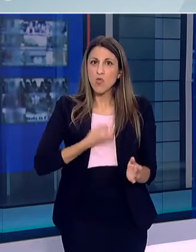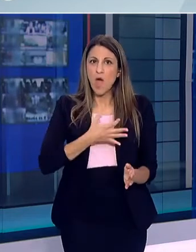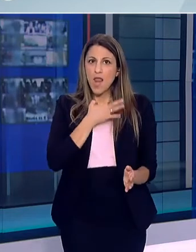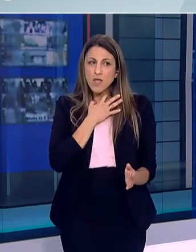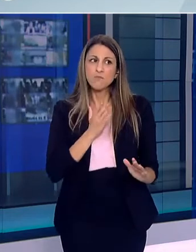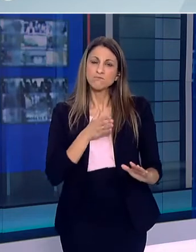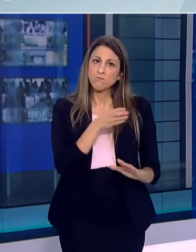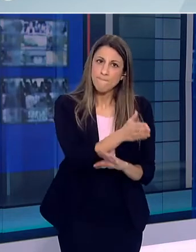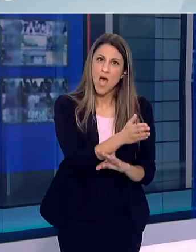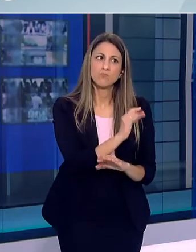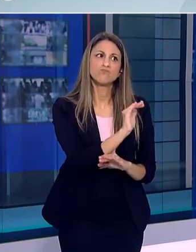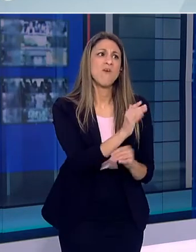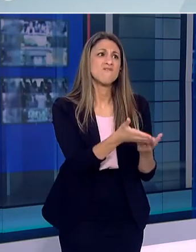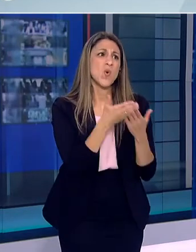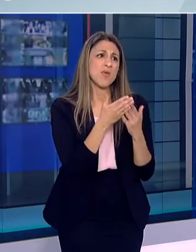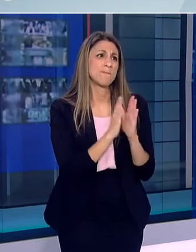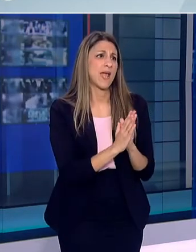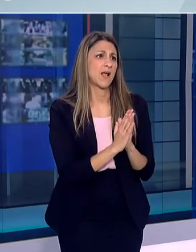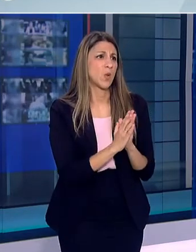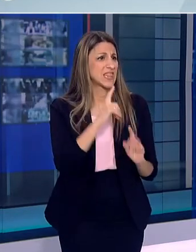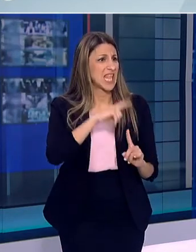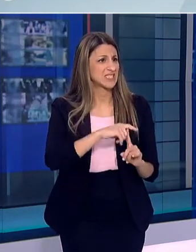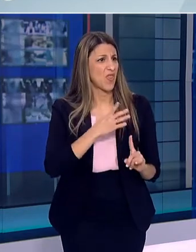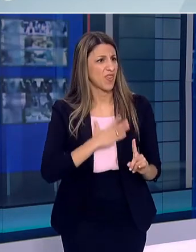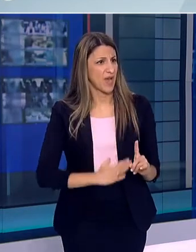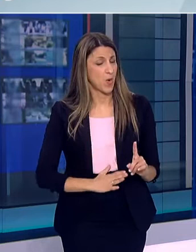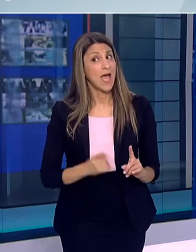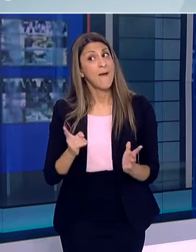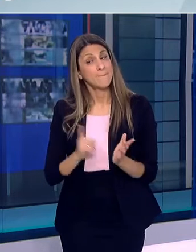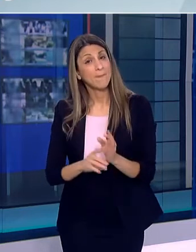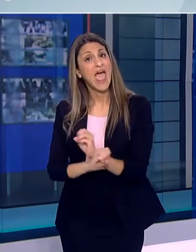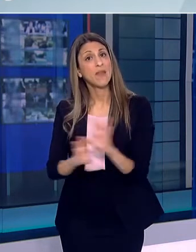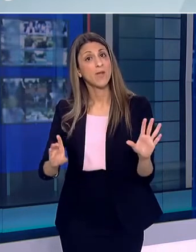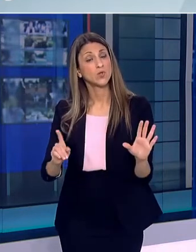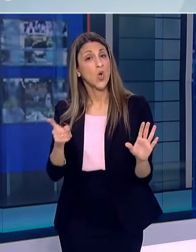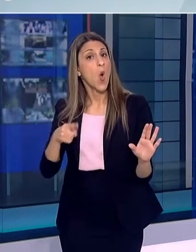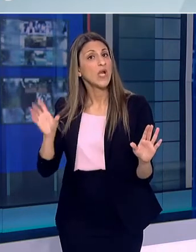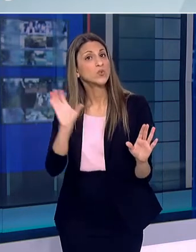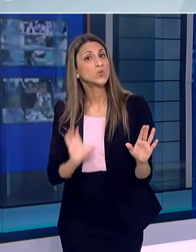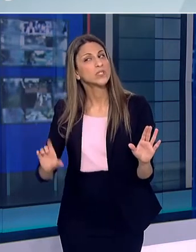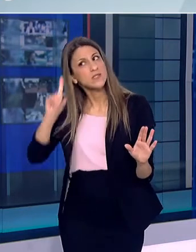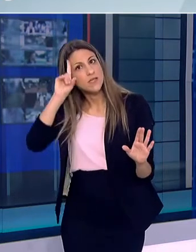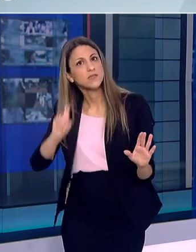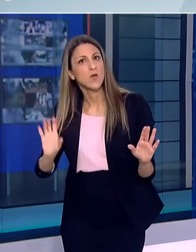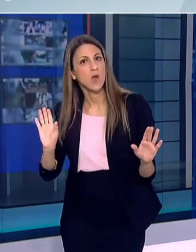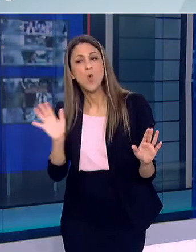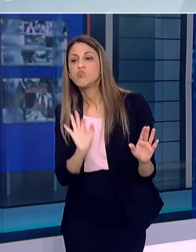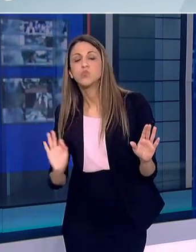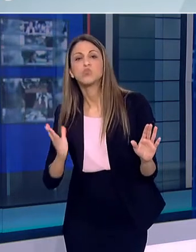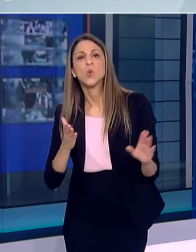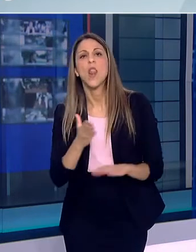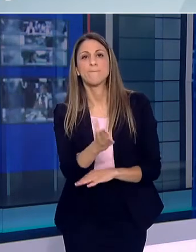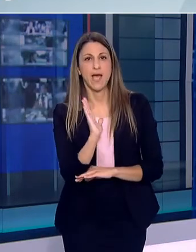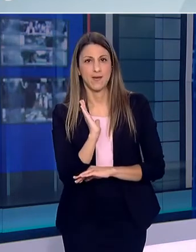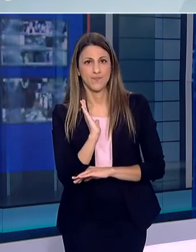ξέρει ο τουρίστας να το προσγιώνεται στη χώρα να ξέρει ότι σαν χώρα είμαστε έχουμε την ετοιμότητα να τον ανιχνεύσουμε Η ειχνηλάτηση είναι κάτι